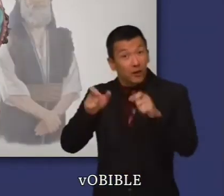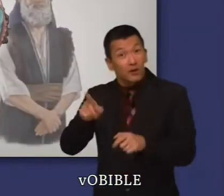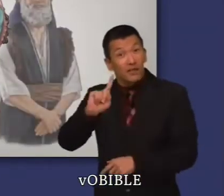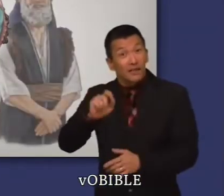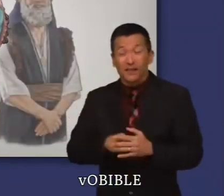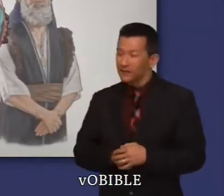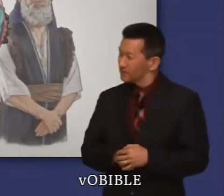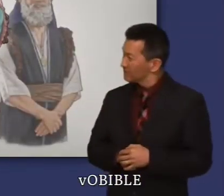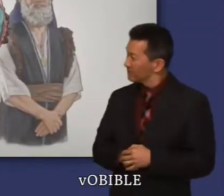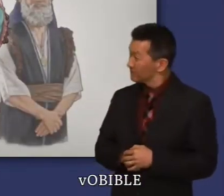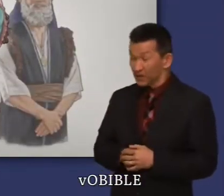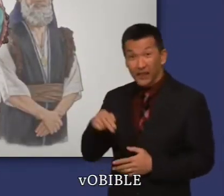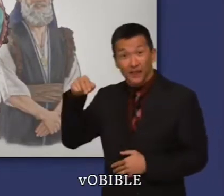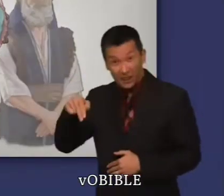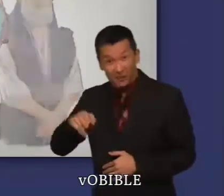et Boaz.